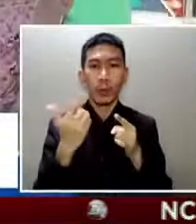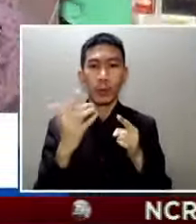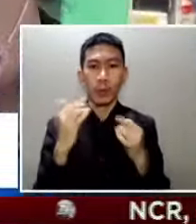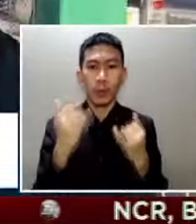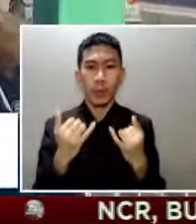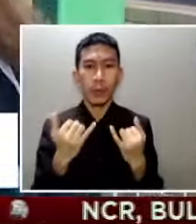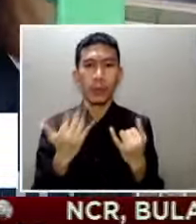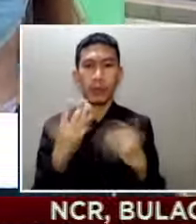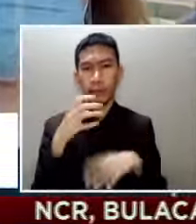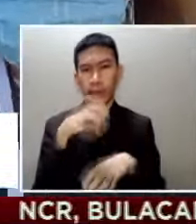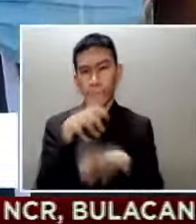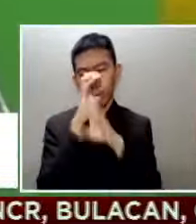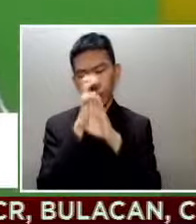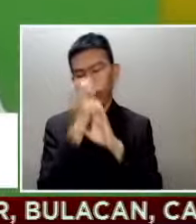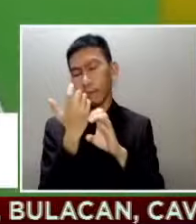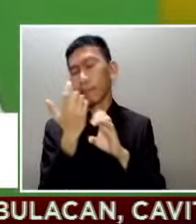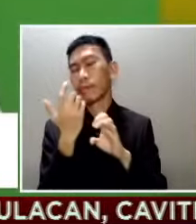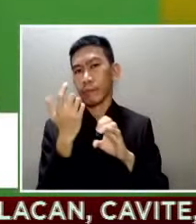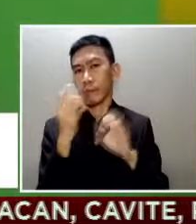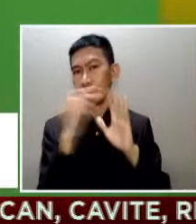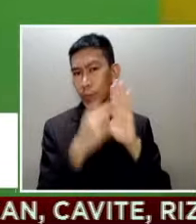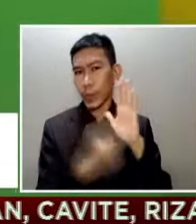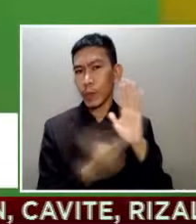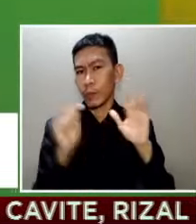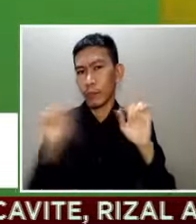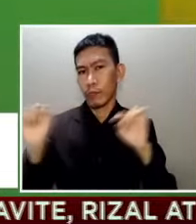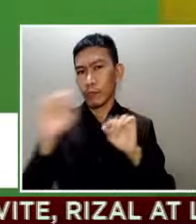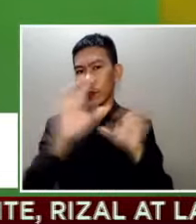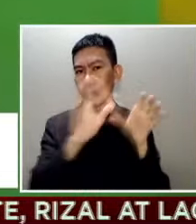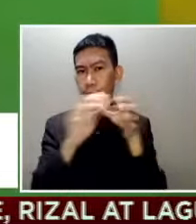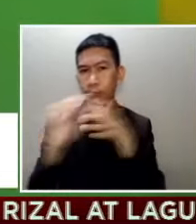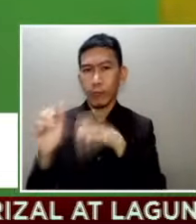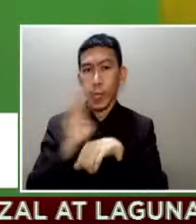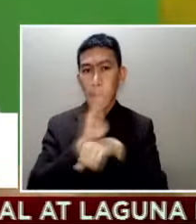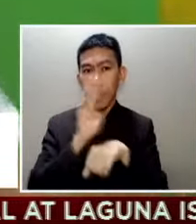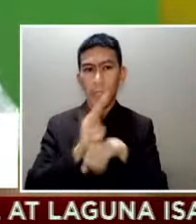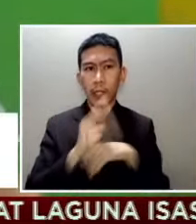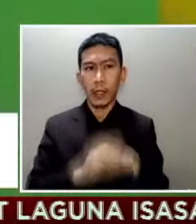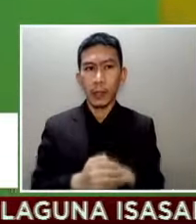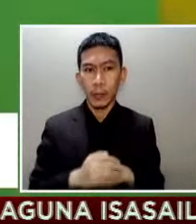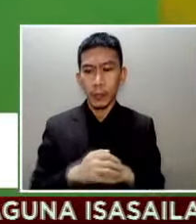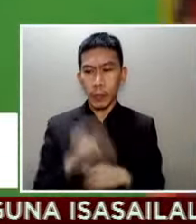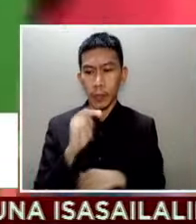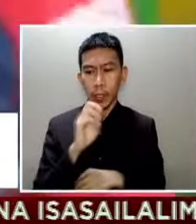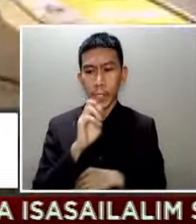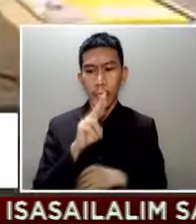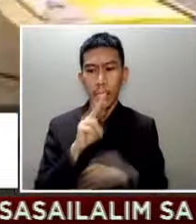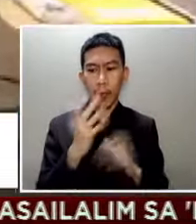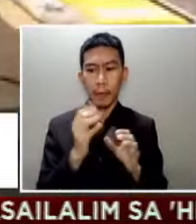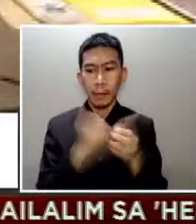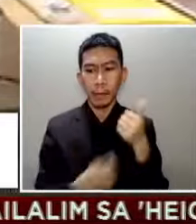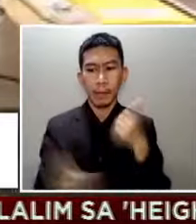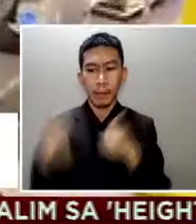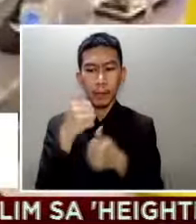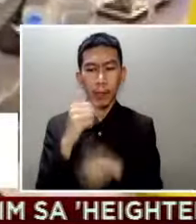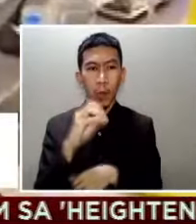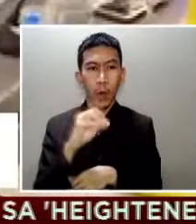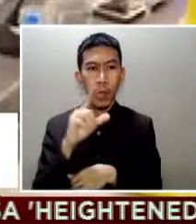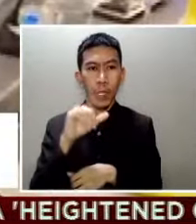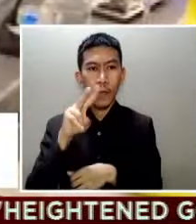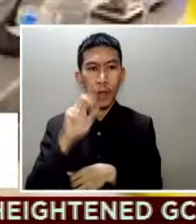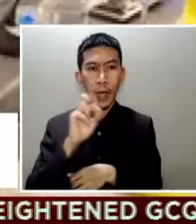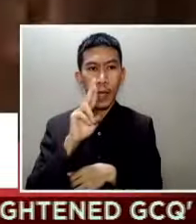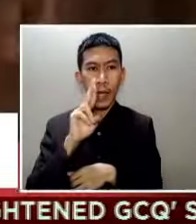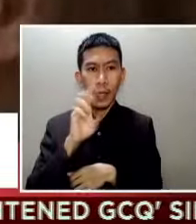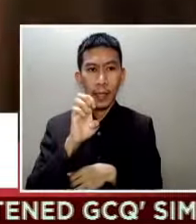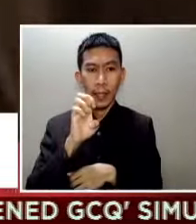paiiralin sa ilang sektor. Ayon kay Metro Manila Council Chair na si Paranaque Mayor Edwin Olivares, mismo mayors sa